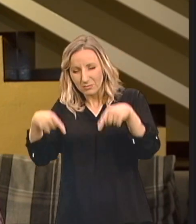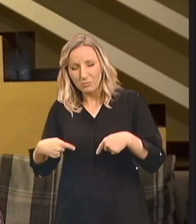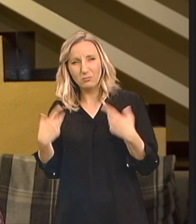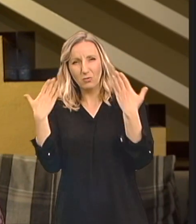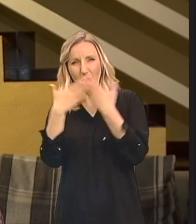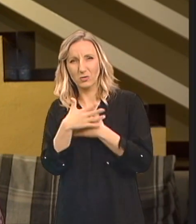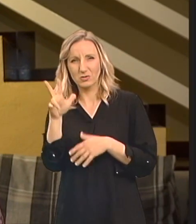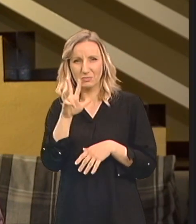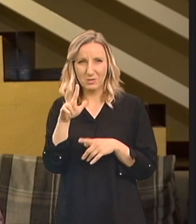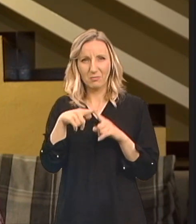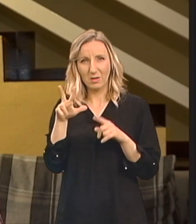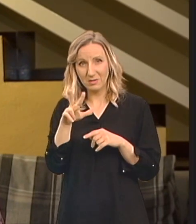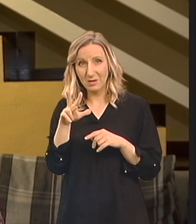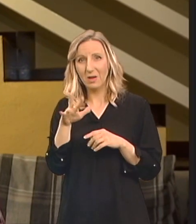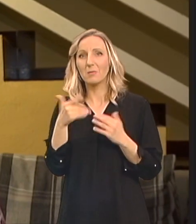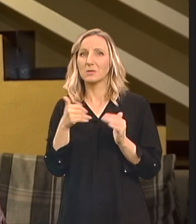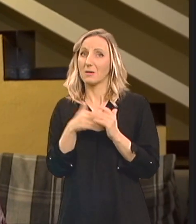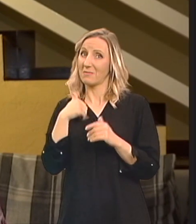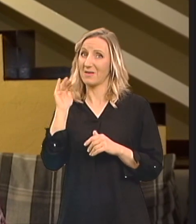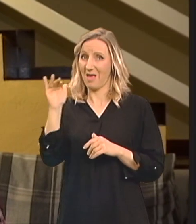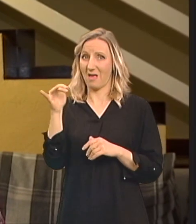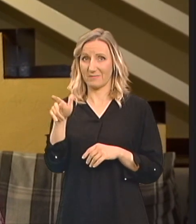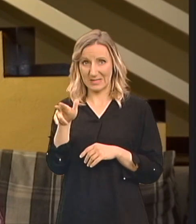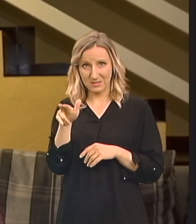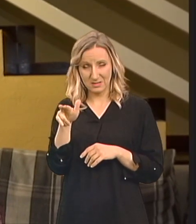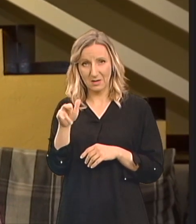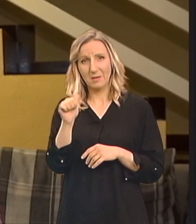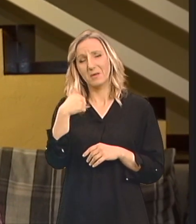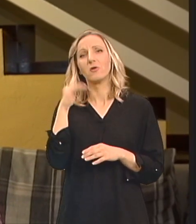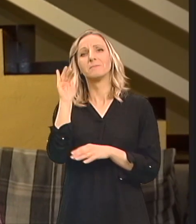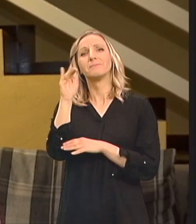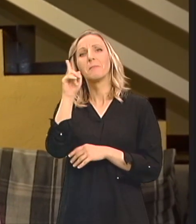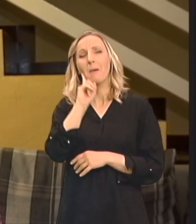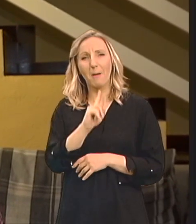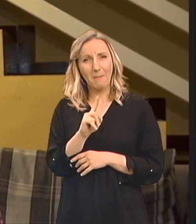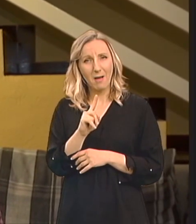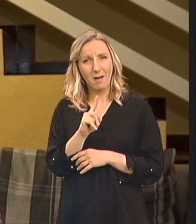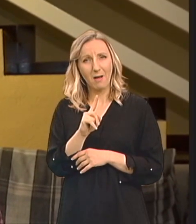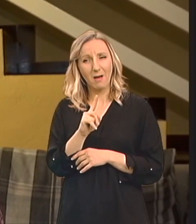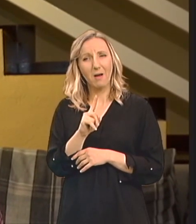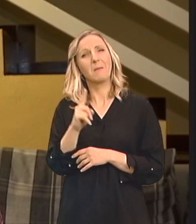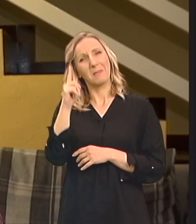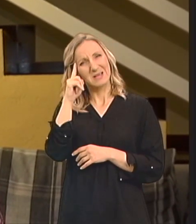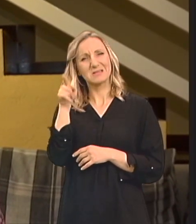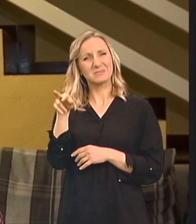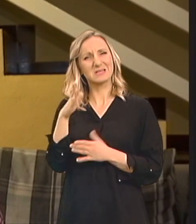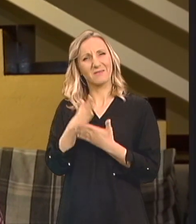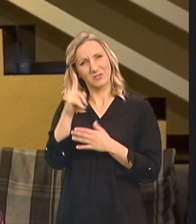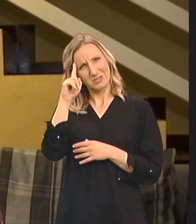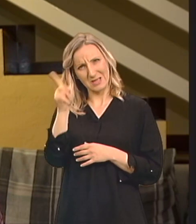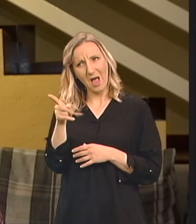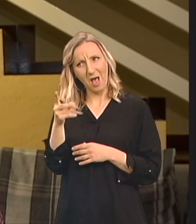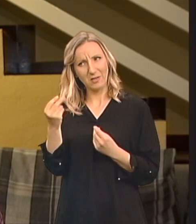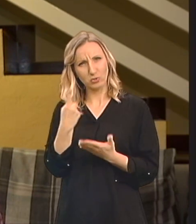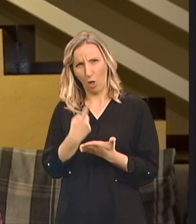A onda je trebalo njoj reći Prvo sam rekla mami Mada mislim da je Dajna već negdje naslučivala Da je to